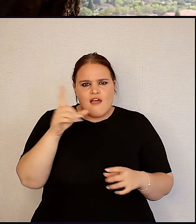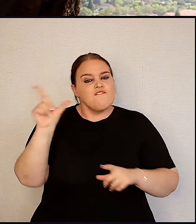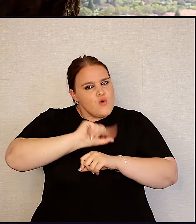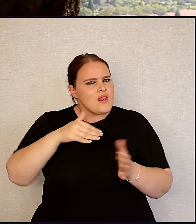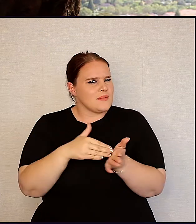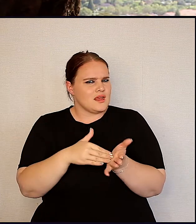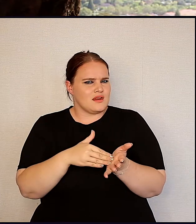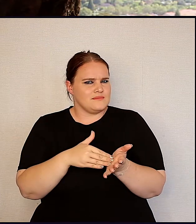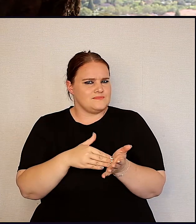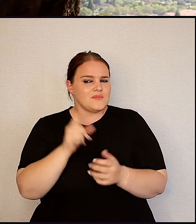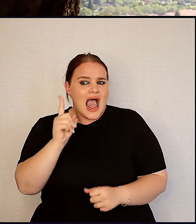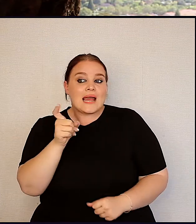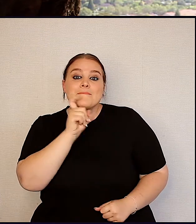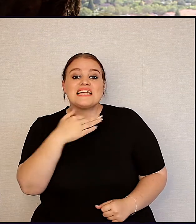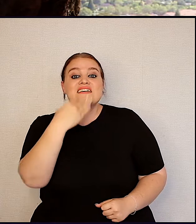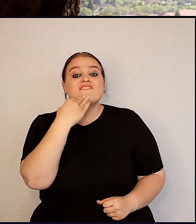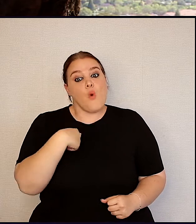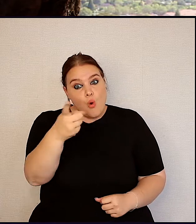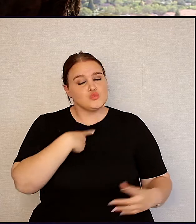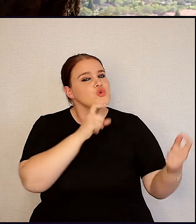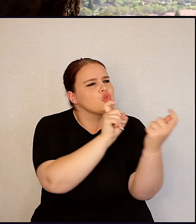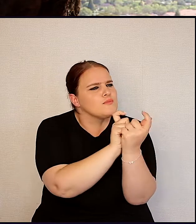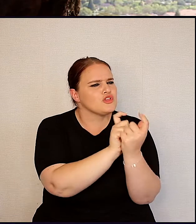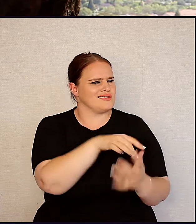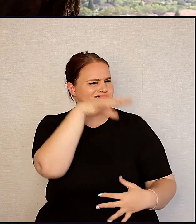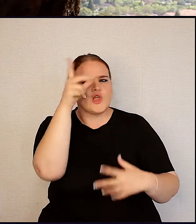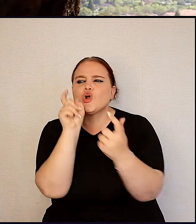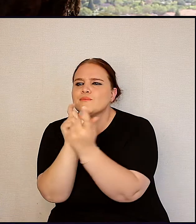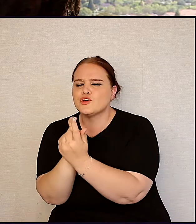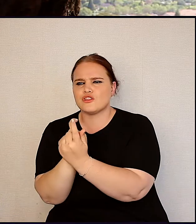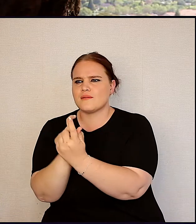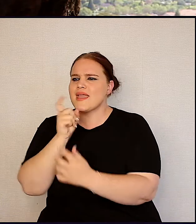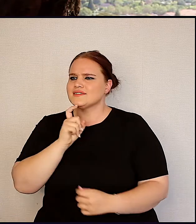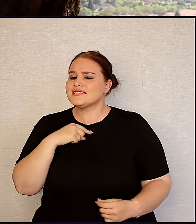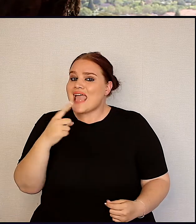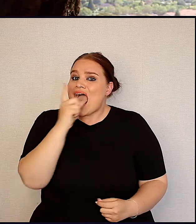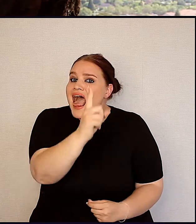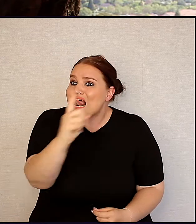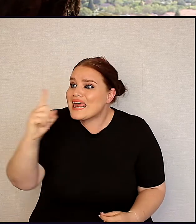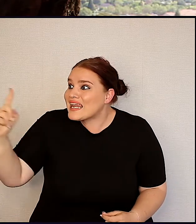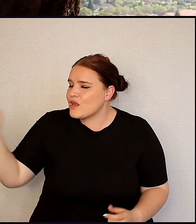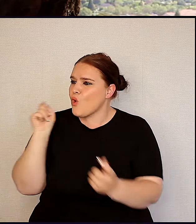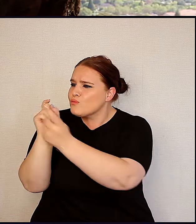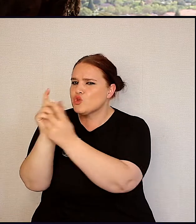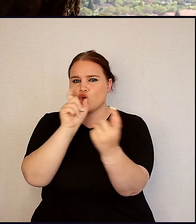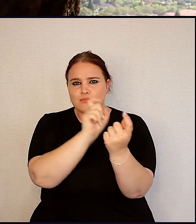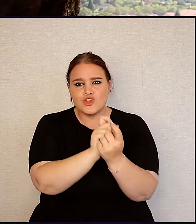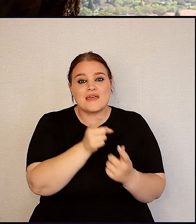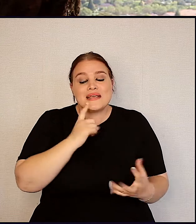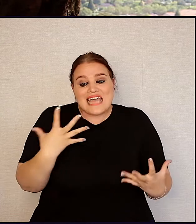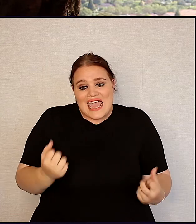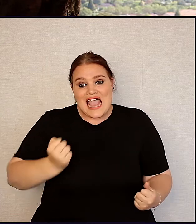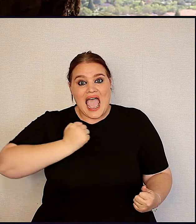manier. Sien, elke mens wat ek en jy ontmoet, sit iwers, en Trevor Hudson sê dit so mooi, sê, elke mens wat ons iwers ontmoet, sit